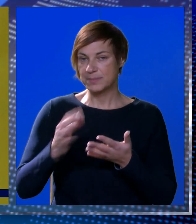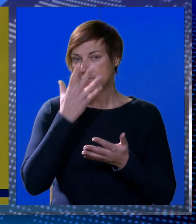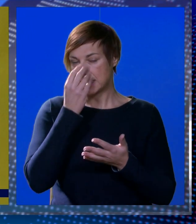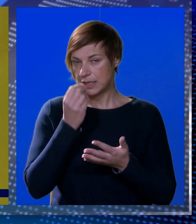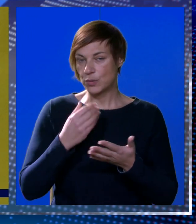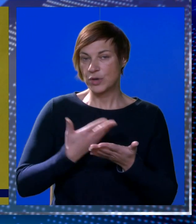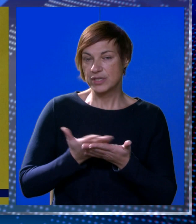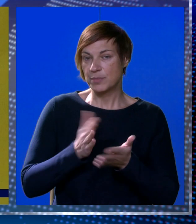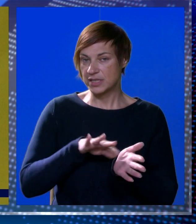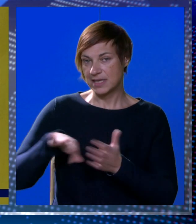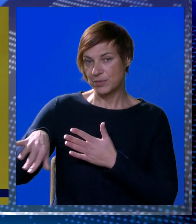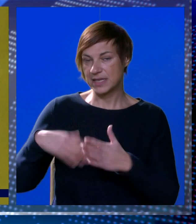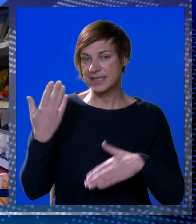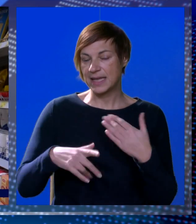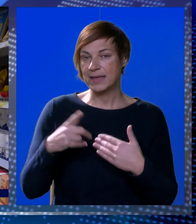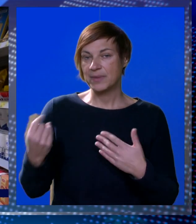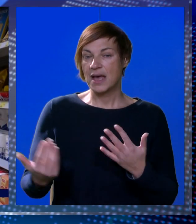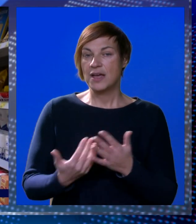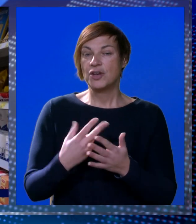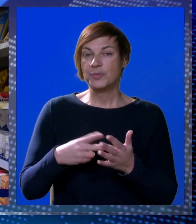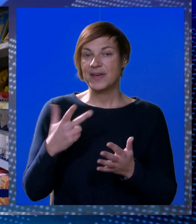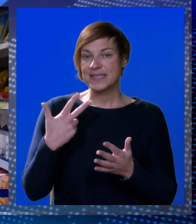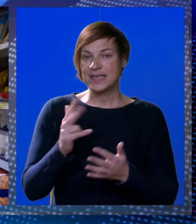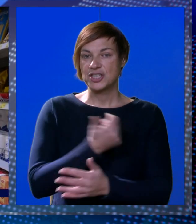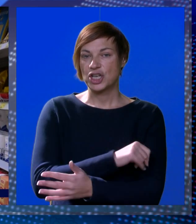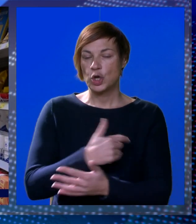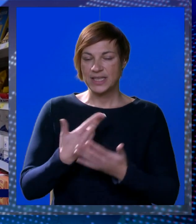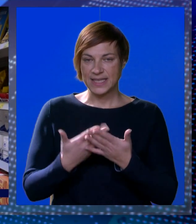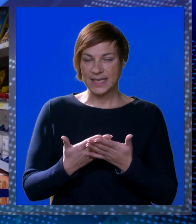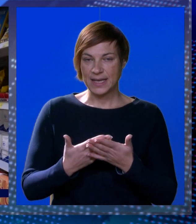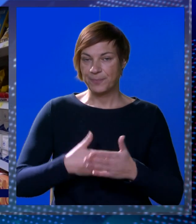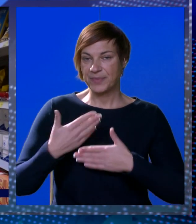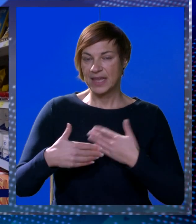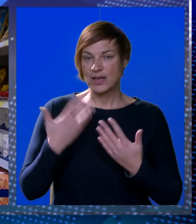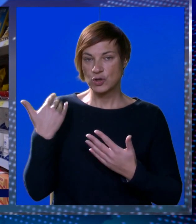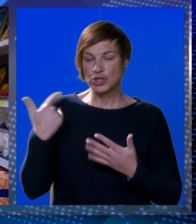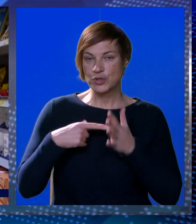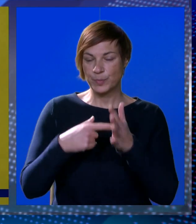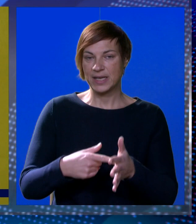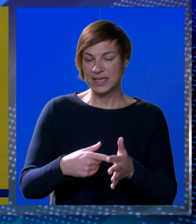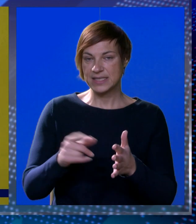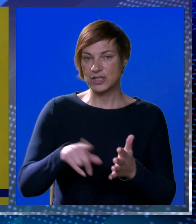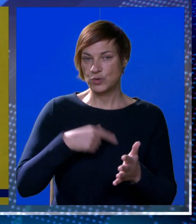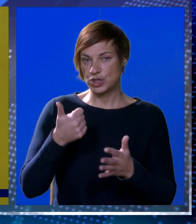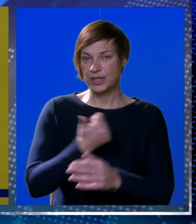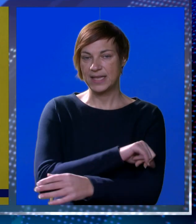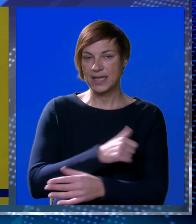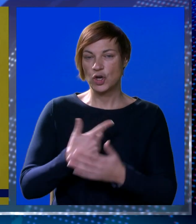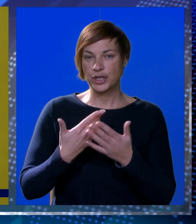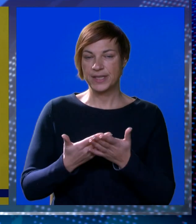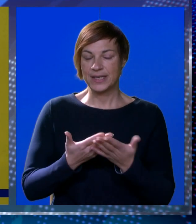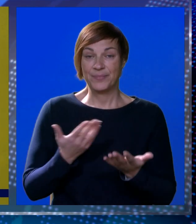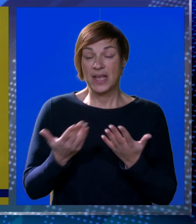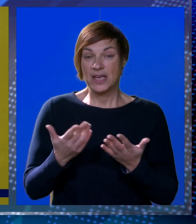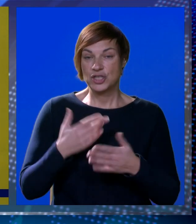ispisani i u kunama s polica će nestati sa zadnjim danom 2023. nakon što su bili izraženi duže od jedne